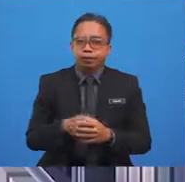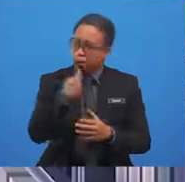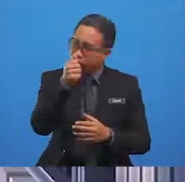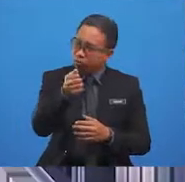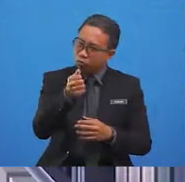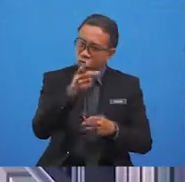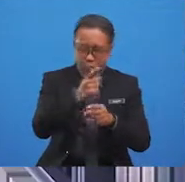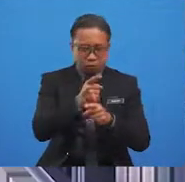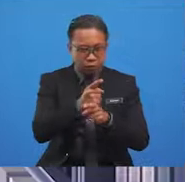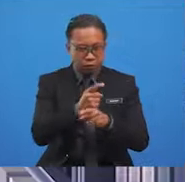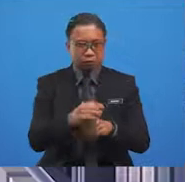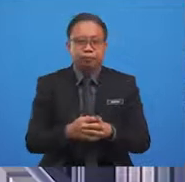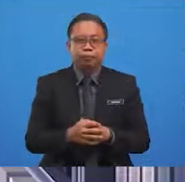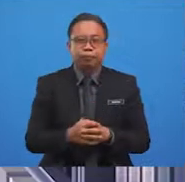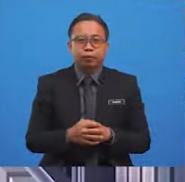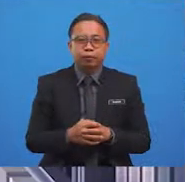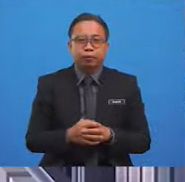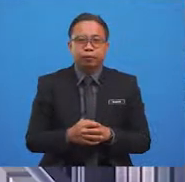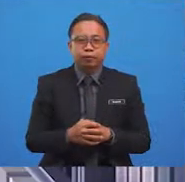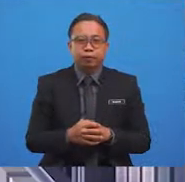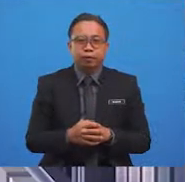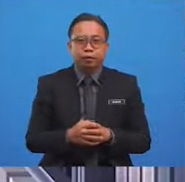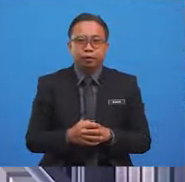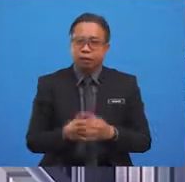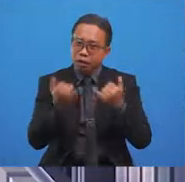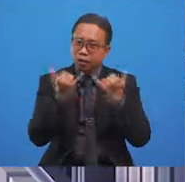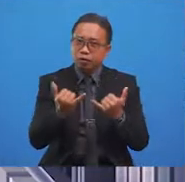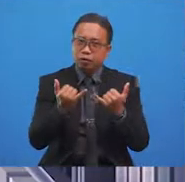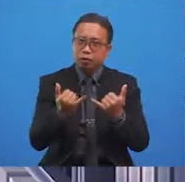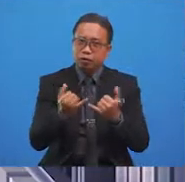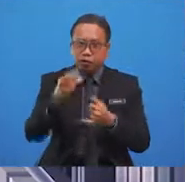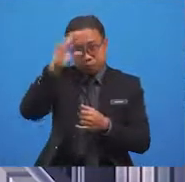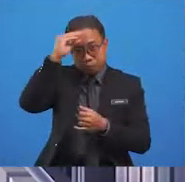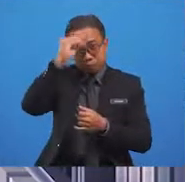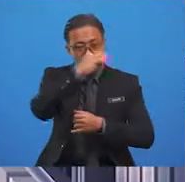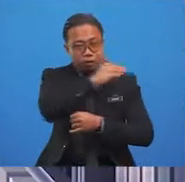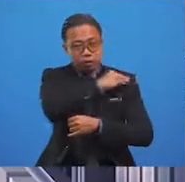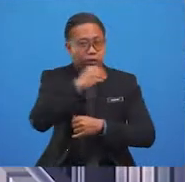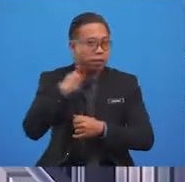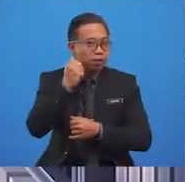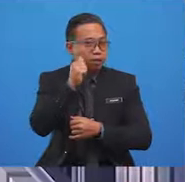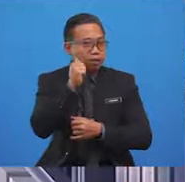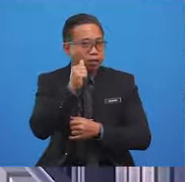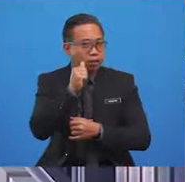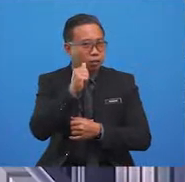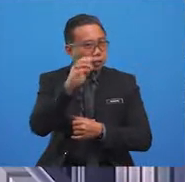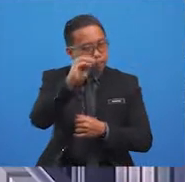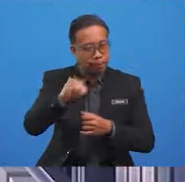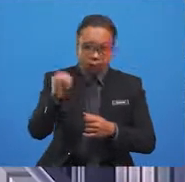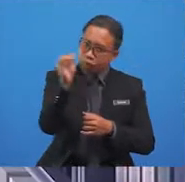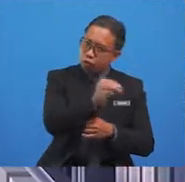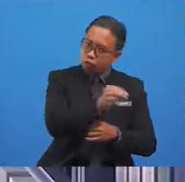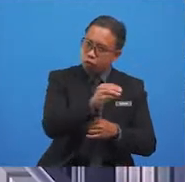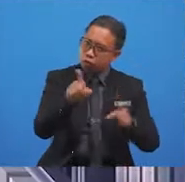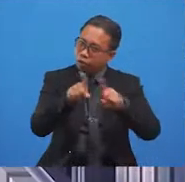absolutely right. Great job, Yolo. Now, boys and girls, shall we try putting the pieces together?